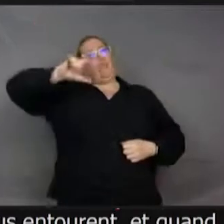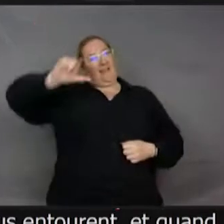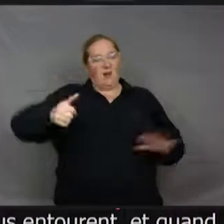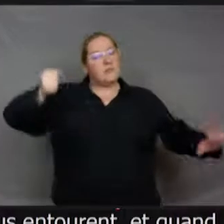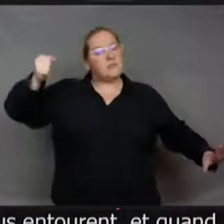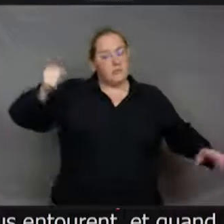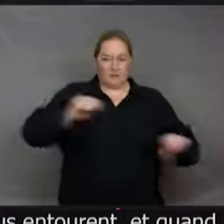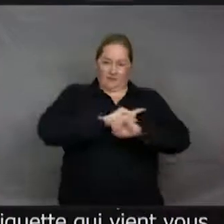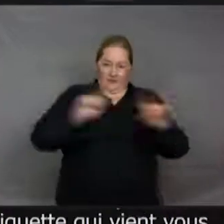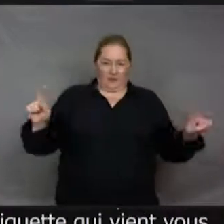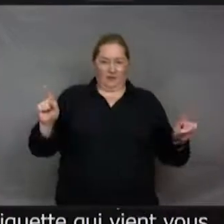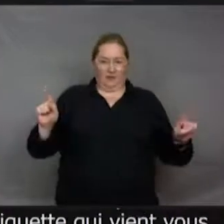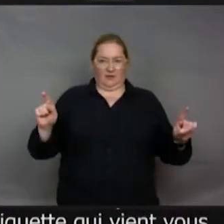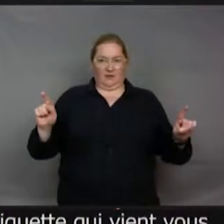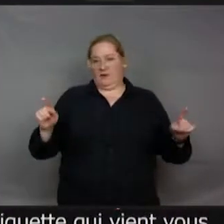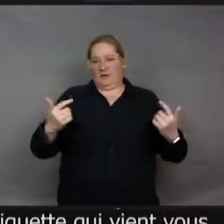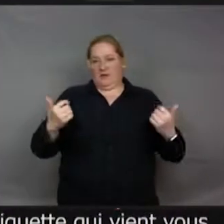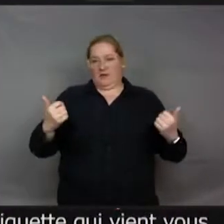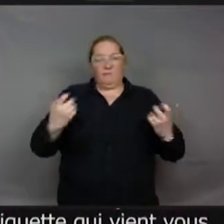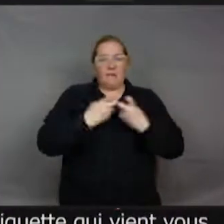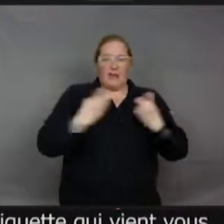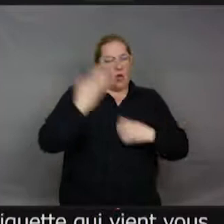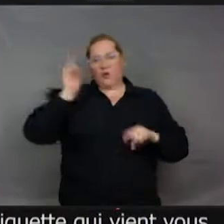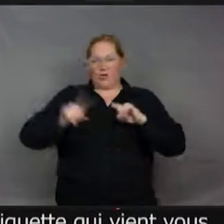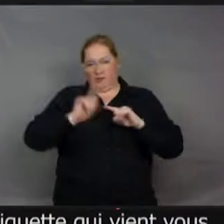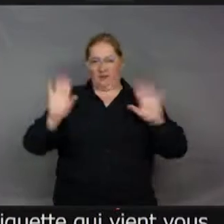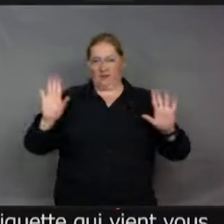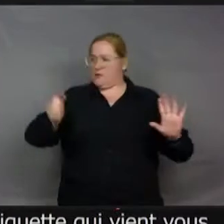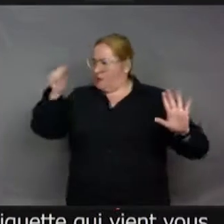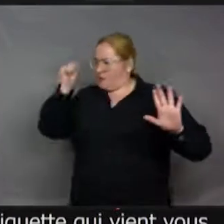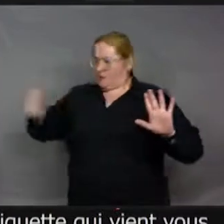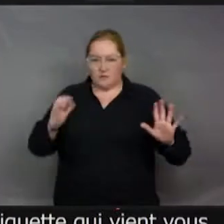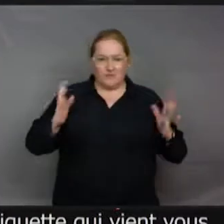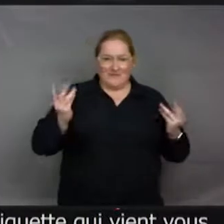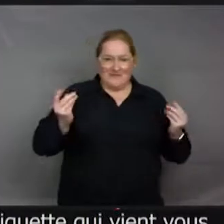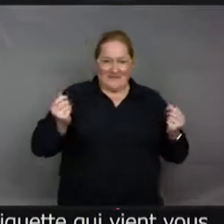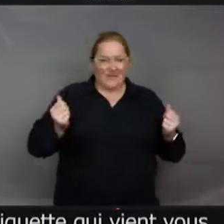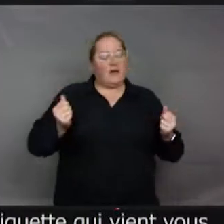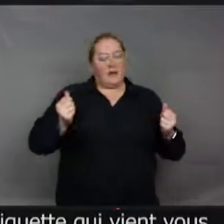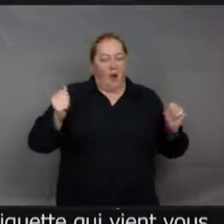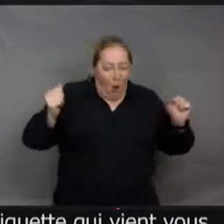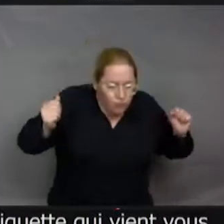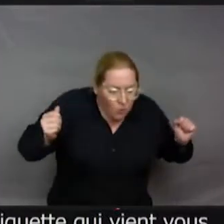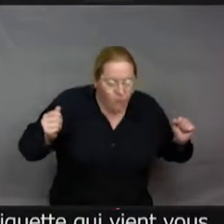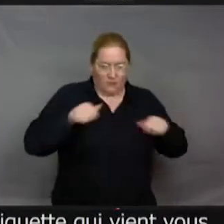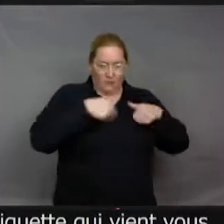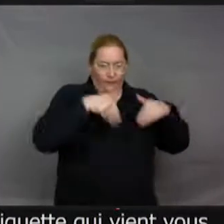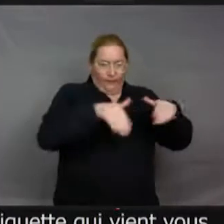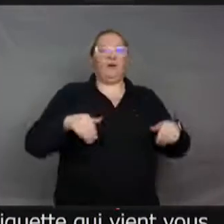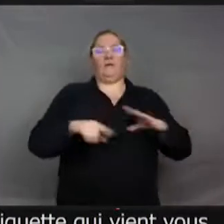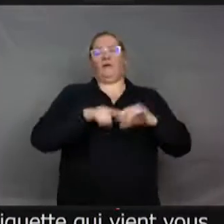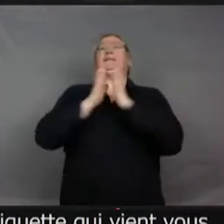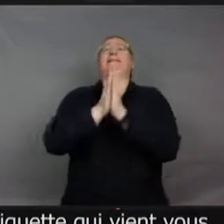vivant et peut-être claquez, voilà, prenez autre chose, un petit bout détend, soufflez dessus. Vous suppliez de ne